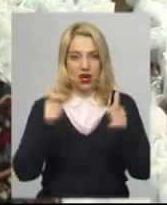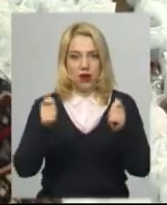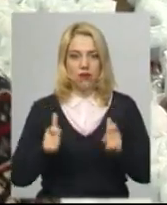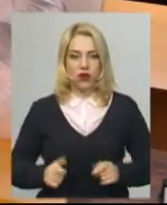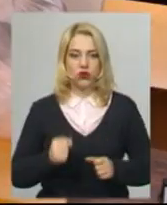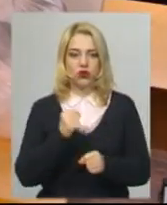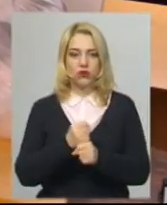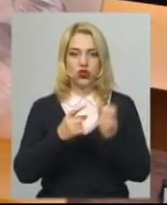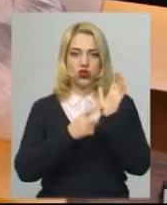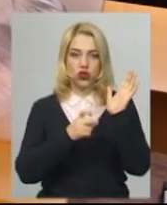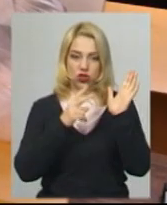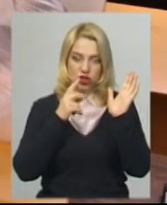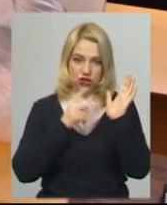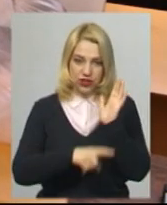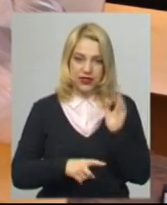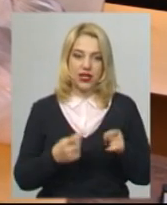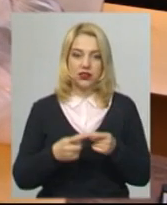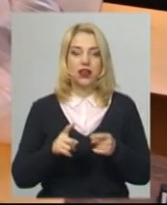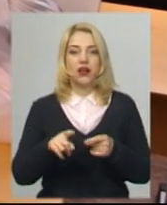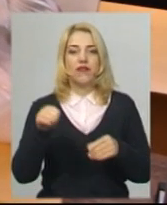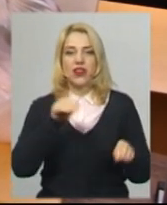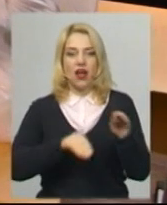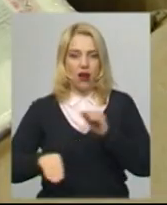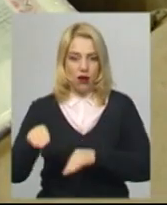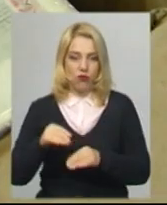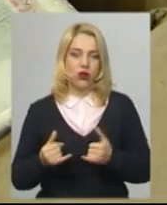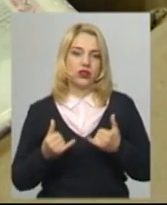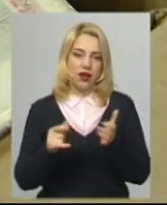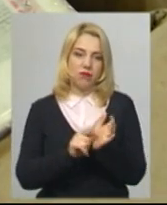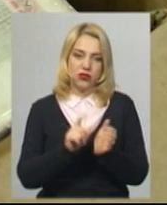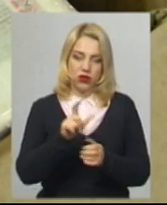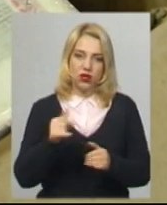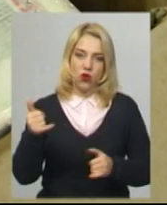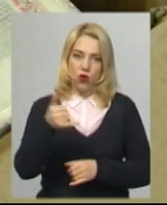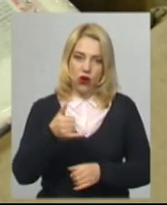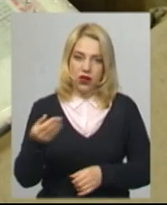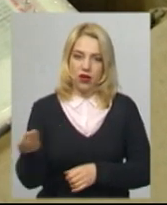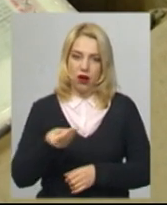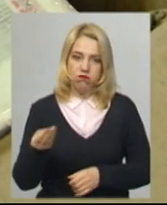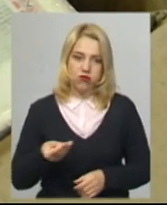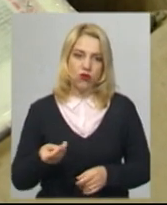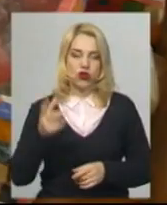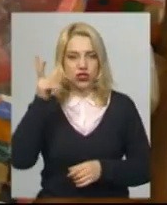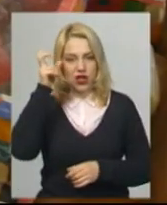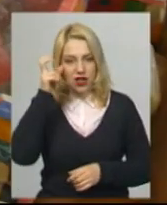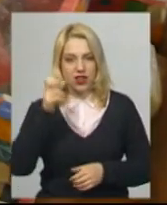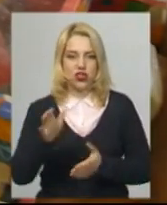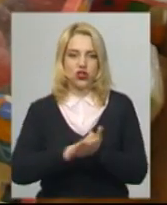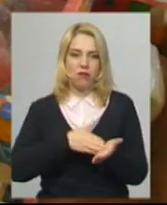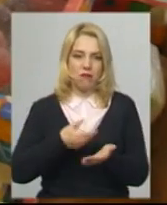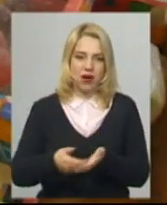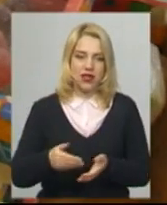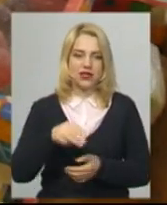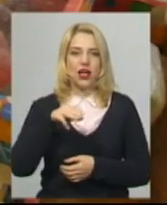660. У 660 продуктових наборів для хмельницьких пенсіонерів входять олія, борошно, гречка, цукор, печиво, вершкове масло, томатна